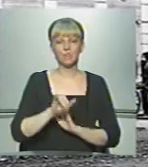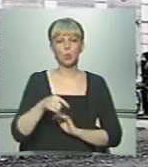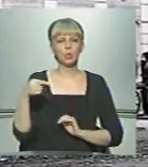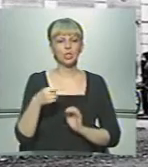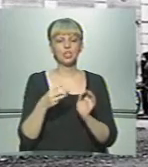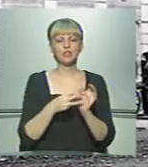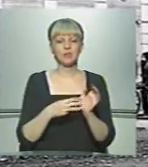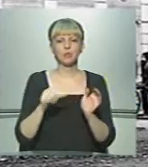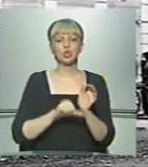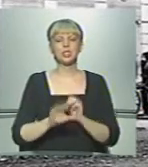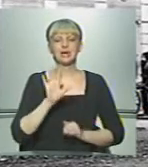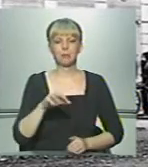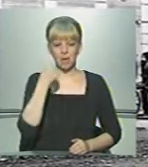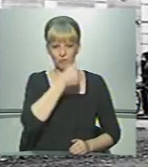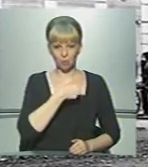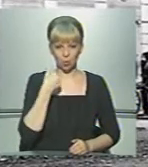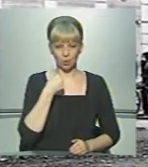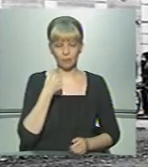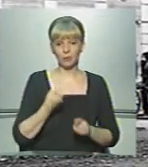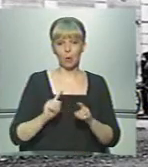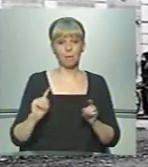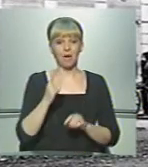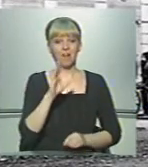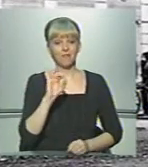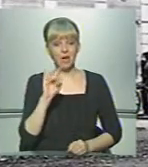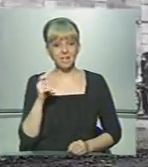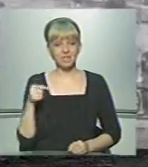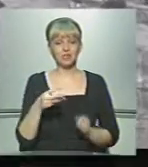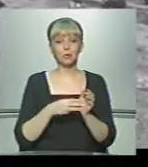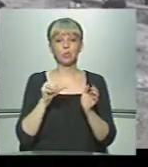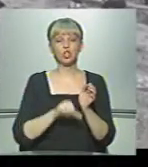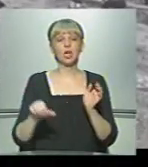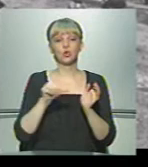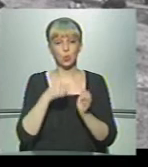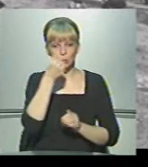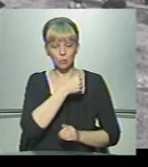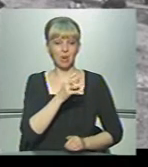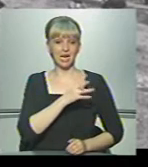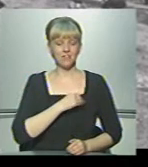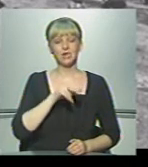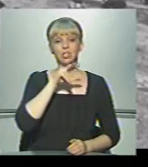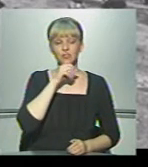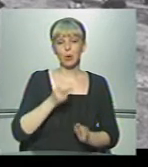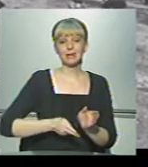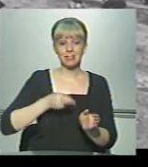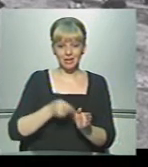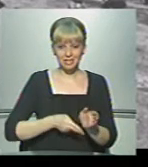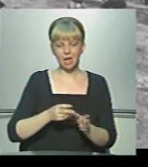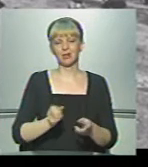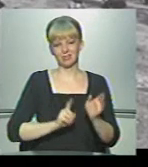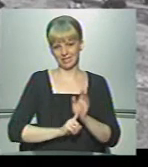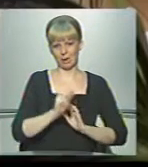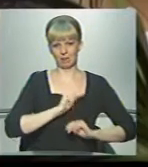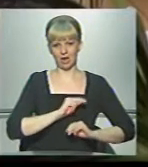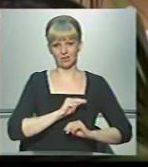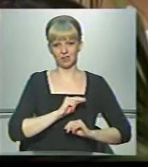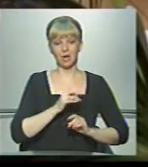1865 році. І от 1 вересня 1866-го Львівська-Чернівецька залізниця запрацювала.